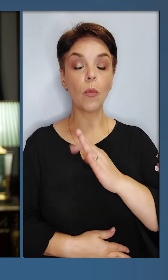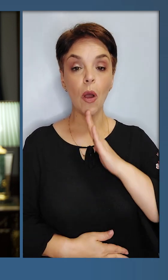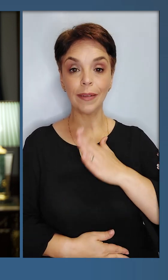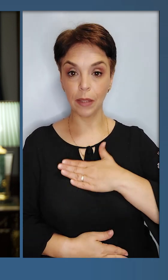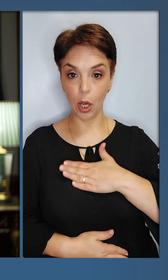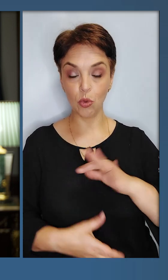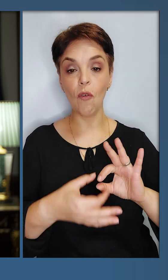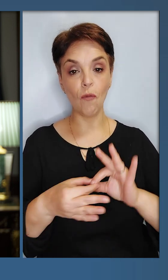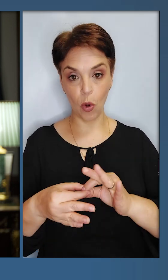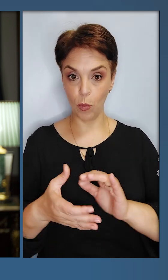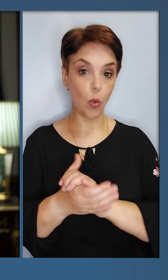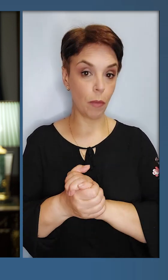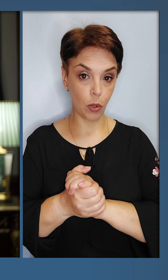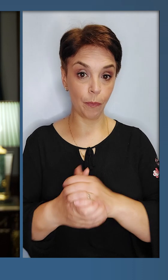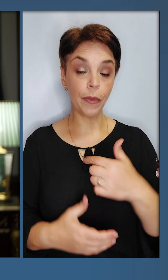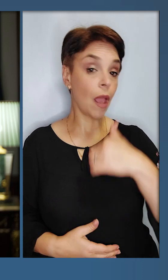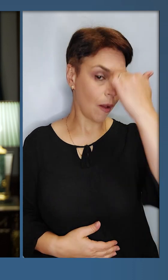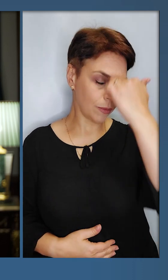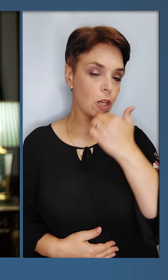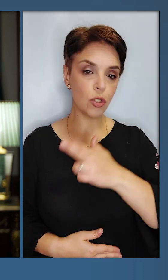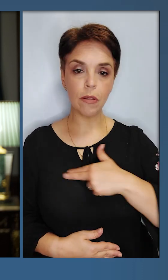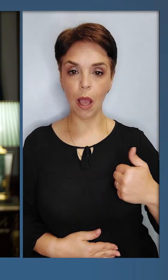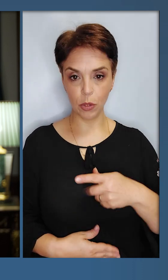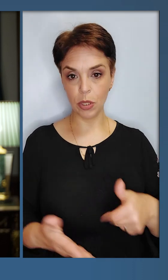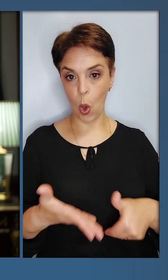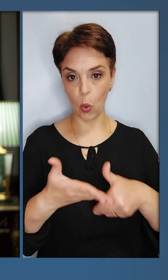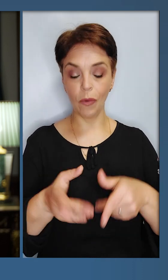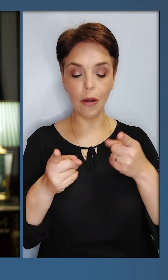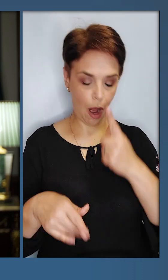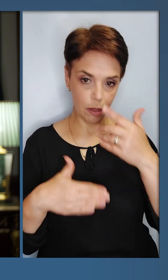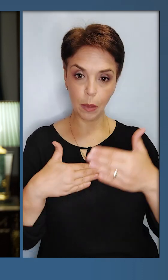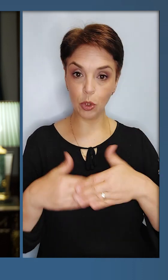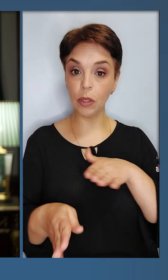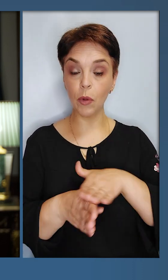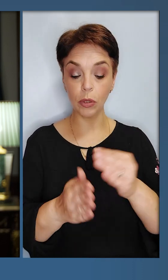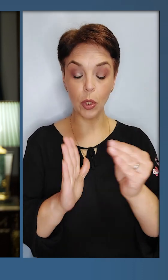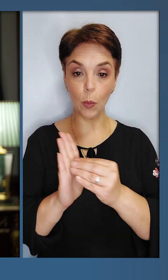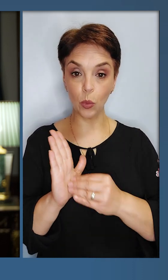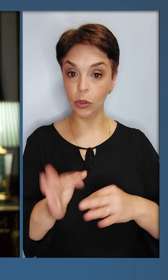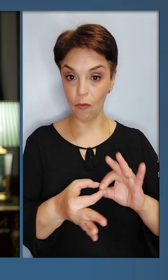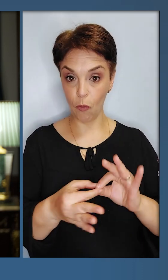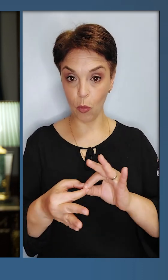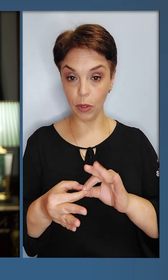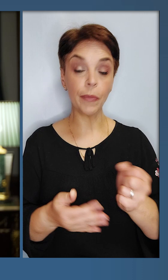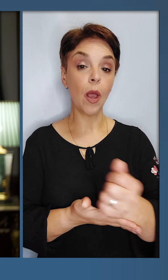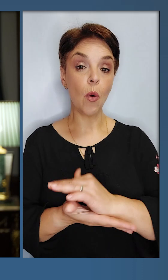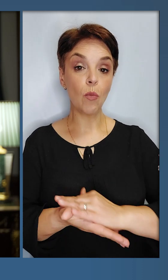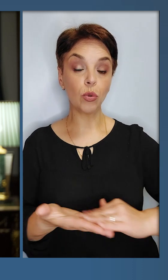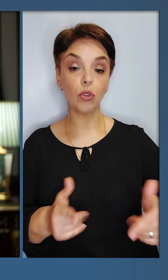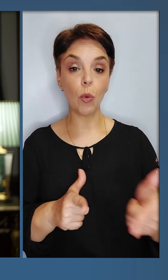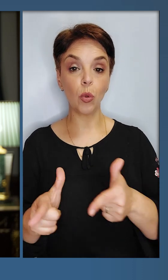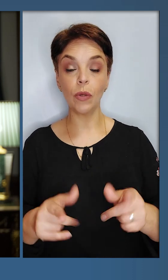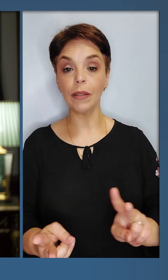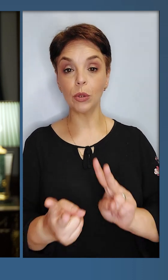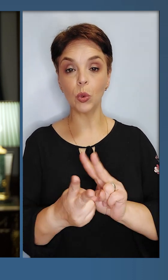нашу формулу миру. Я вдячний Данії за готовність реально наближати виконання пунктів формули. Продовжуємо